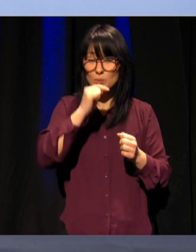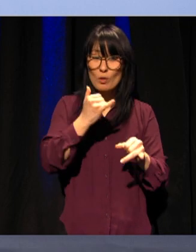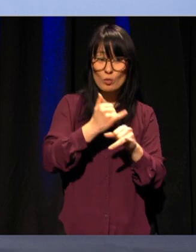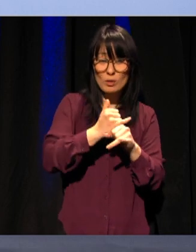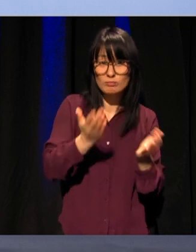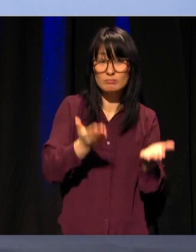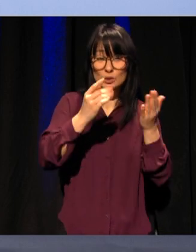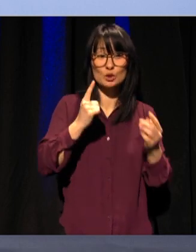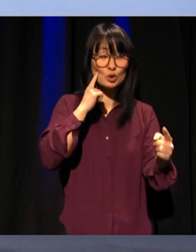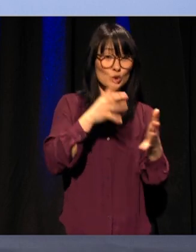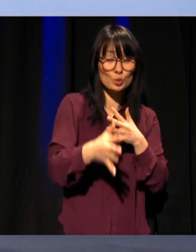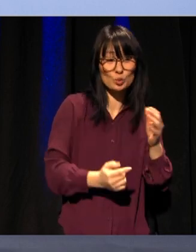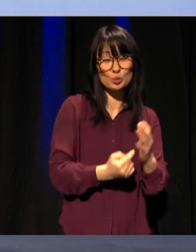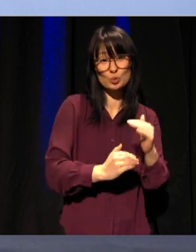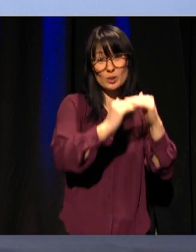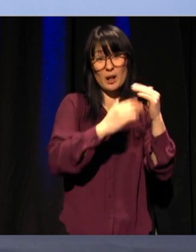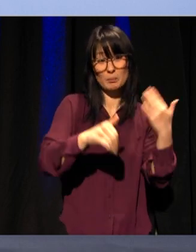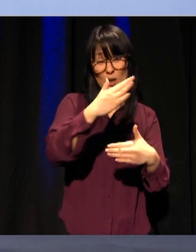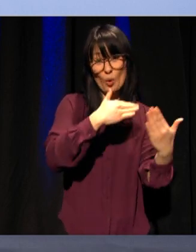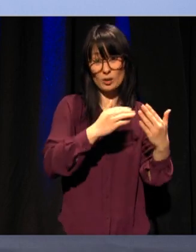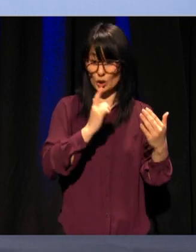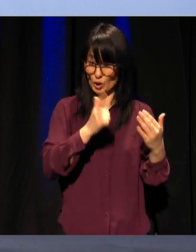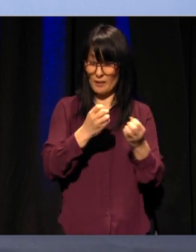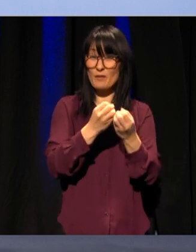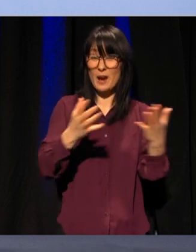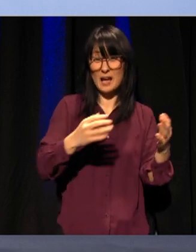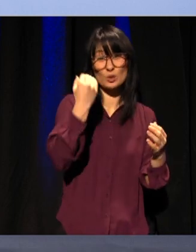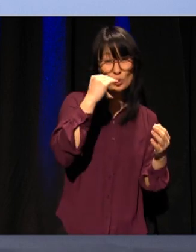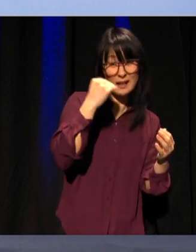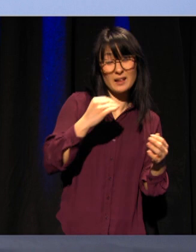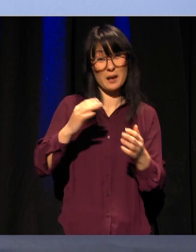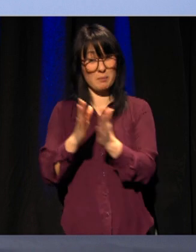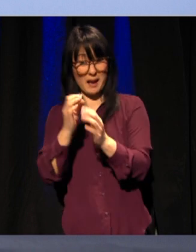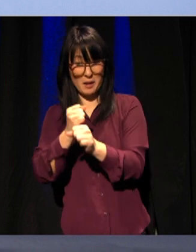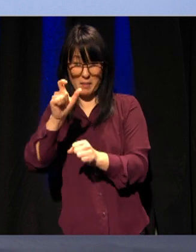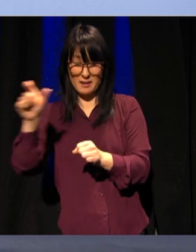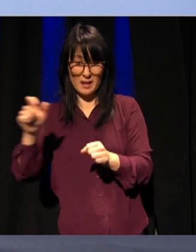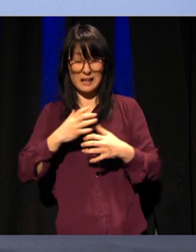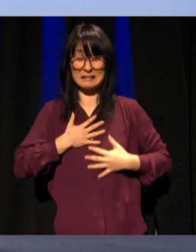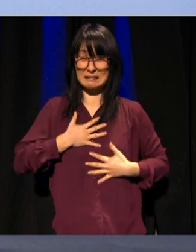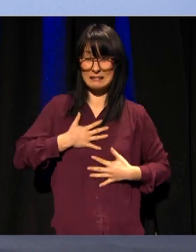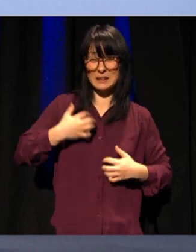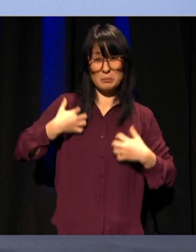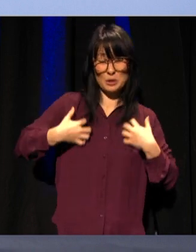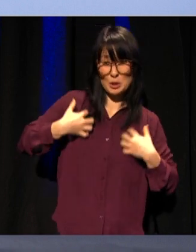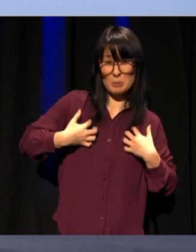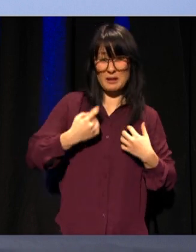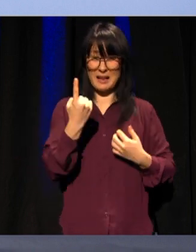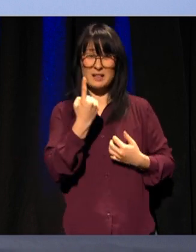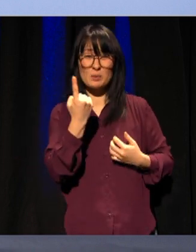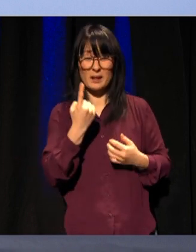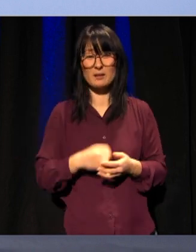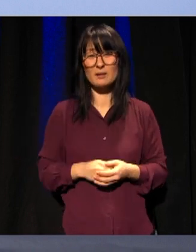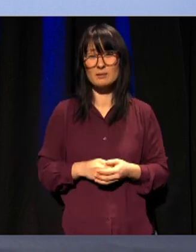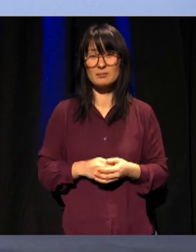periode hvor både studenter og medarbeidere kjenner på ensomhet og bekymringer. Gode ledere